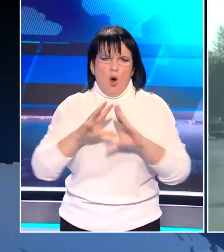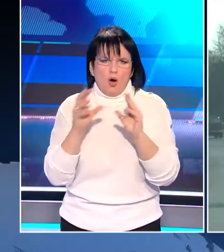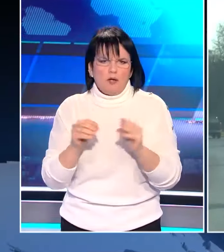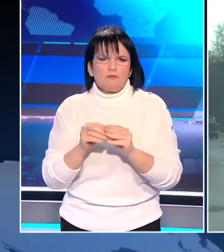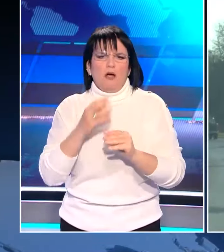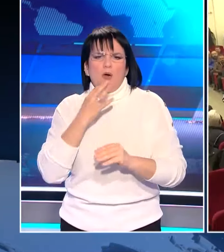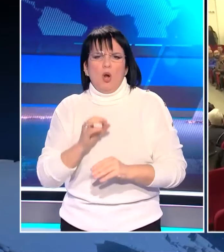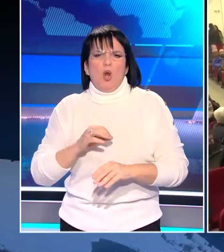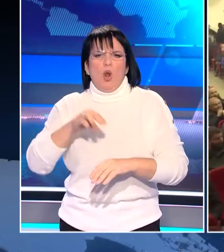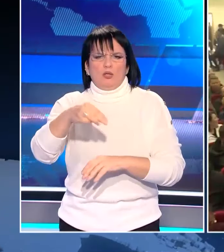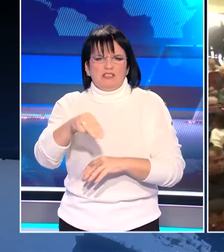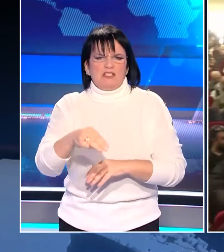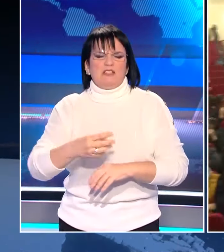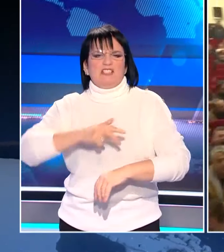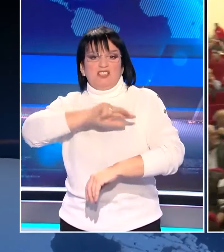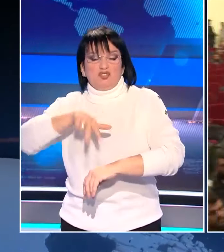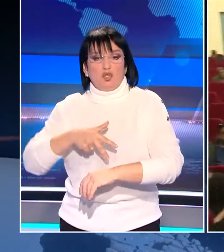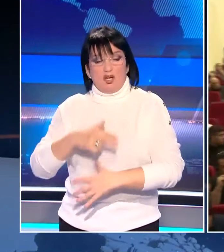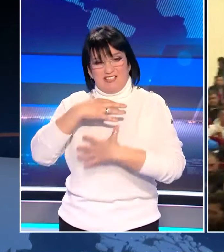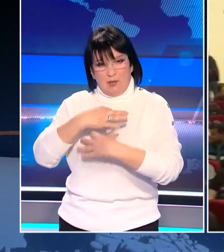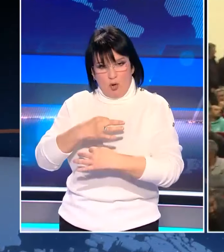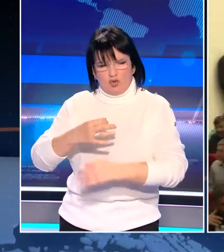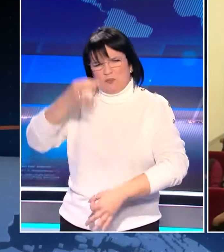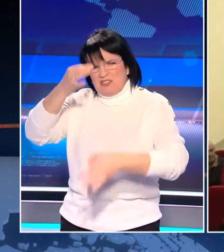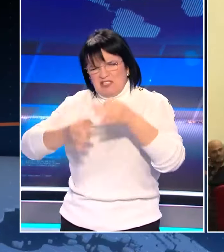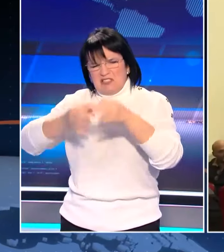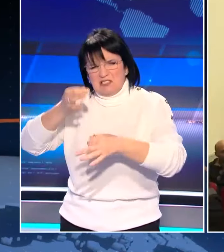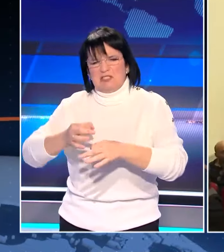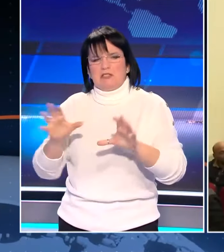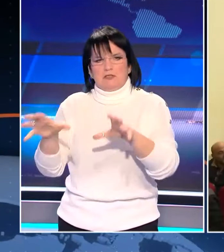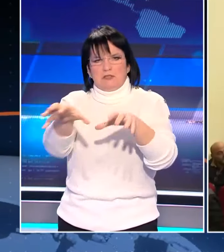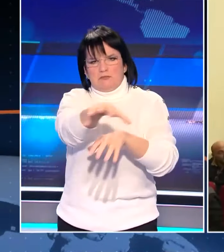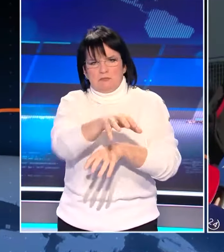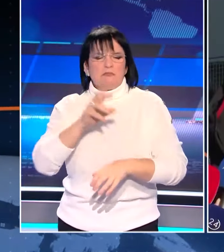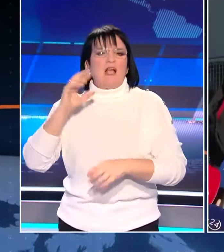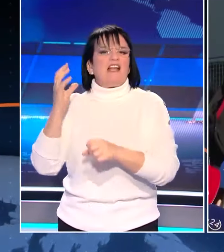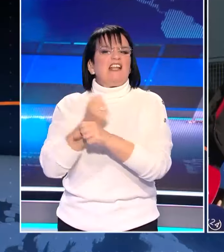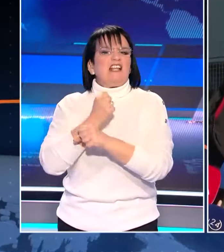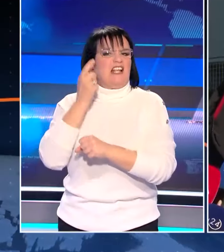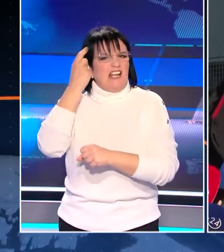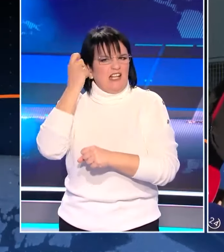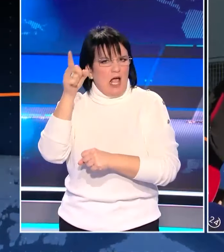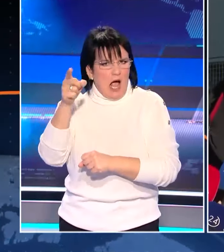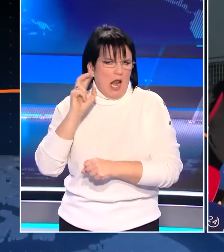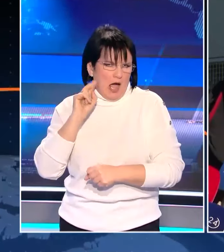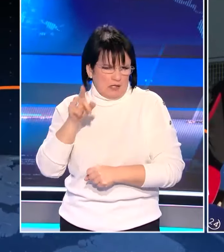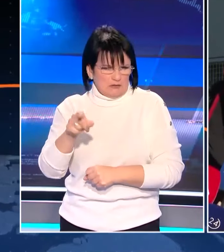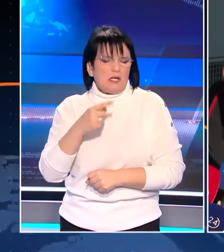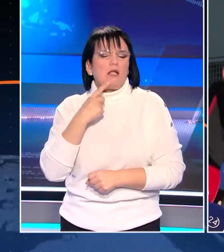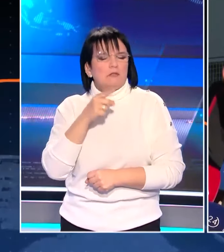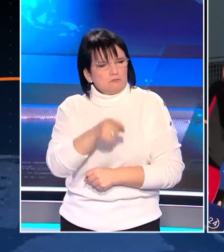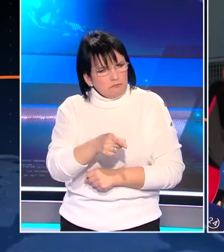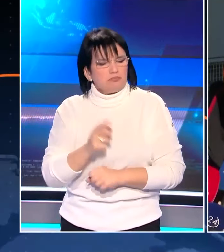την ερχόμενη Τρίτη, μετά την τρίωρη σύσκεψη εκπροσώπων από όλα τα μπλόκα στη νίκη της Λάρισσας. Ταυτόχρονα την ίδια ημέρα θα